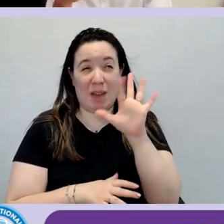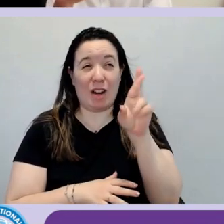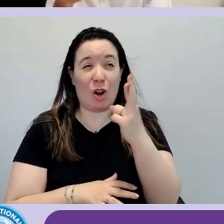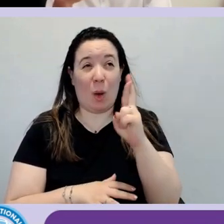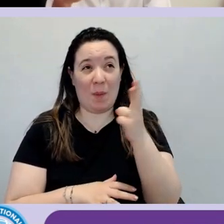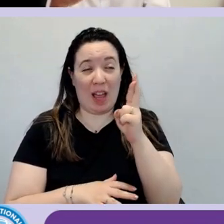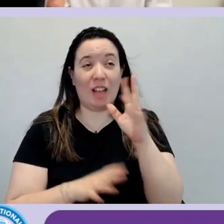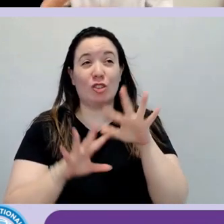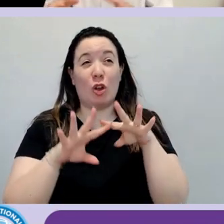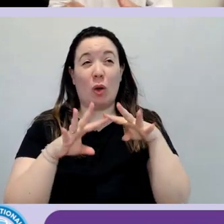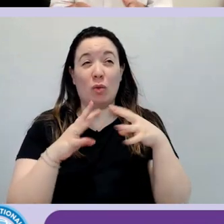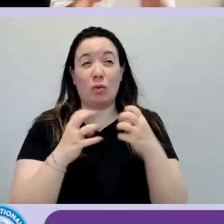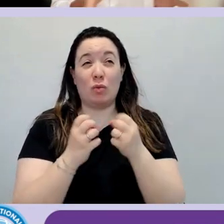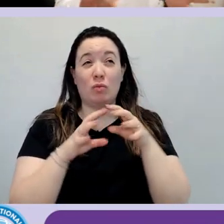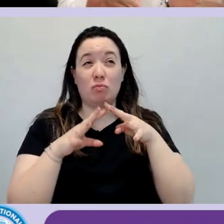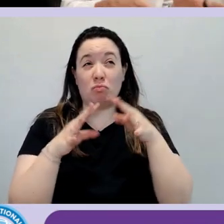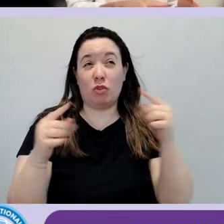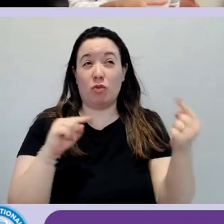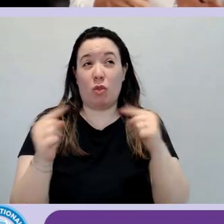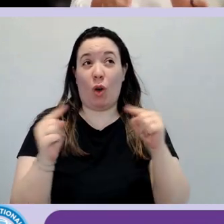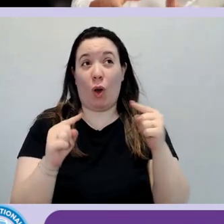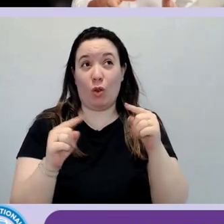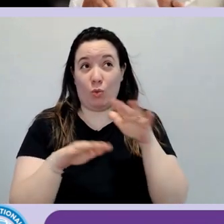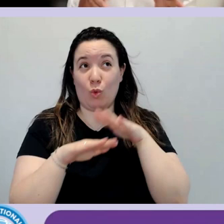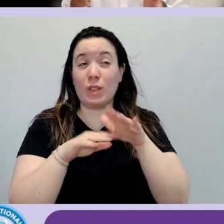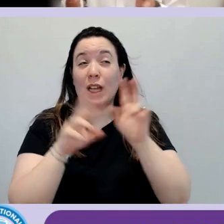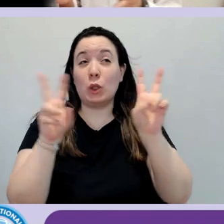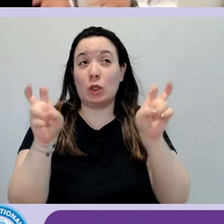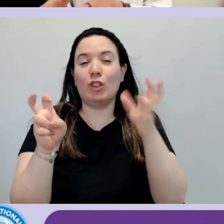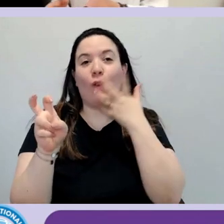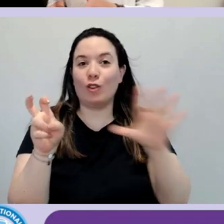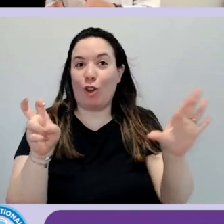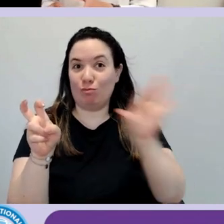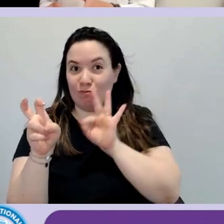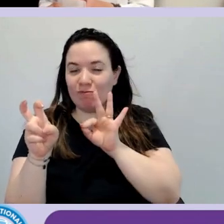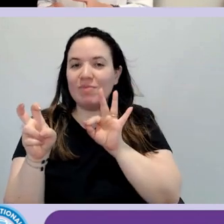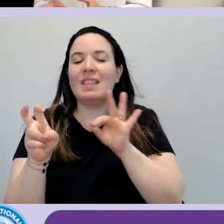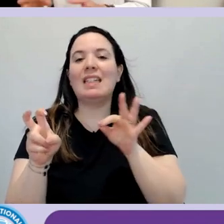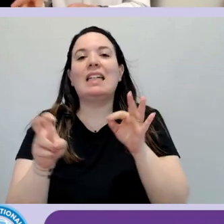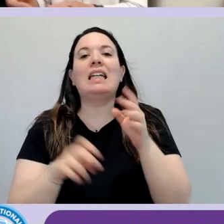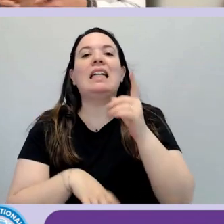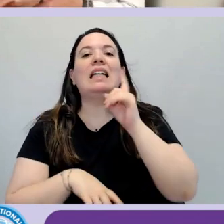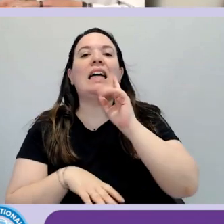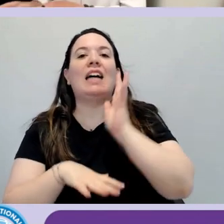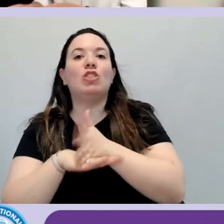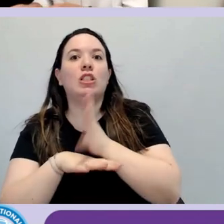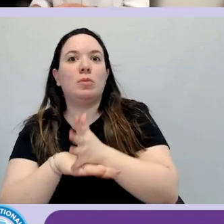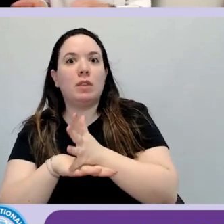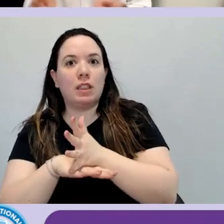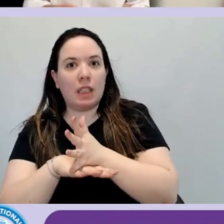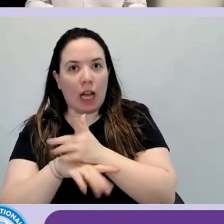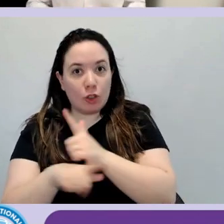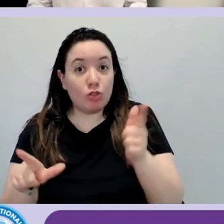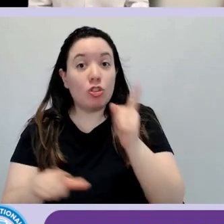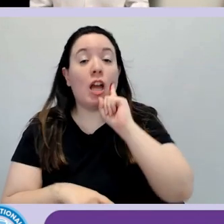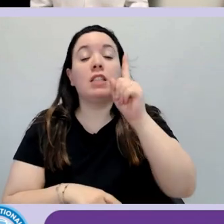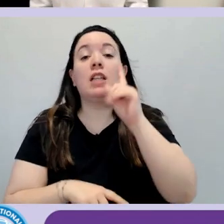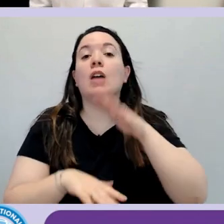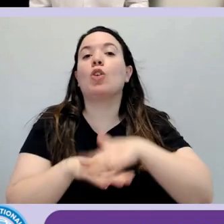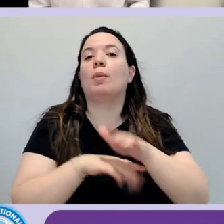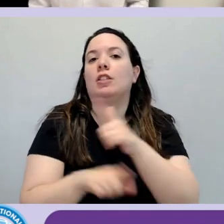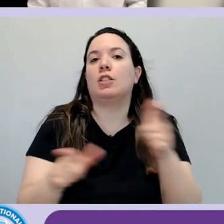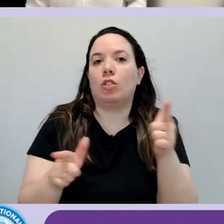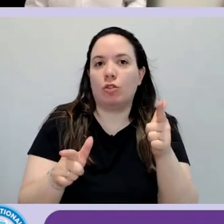o forse anche prima, non c'è accessibilità senza competenze, non c'è competenza senza